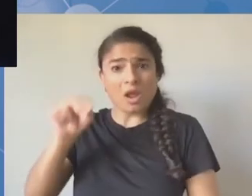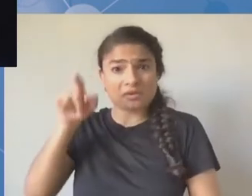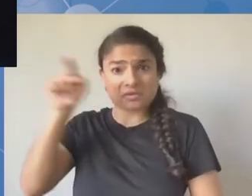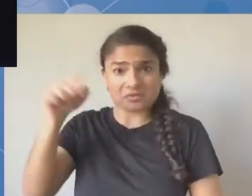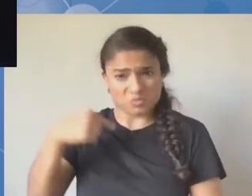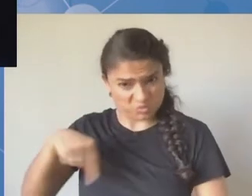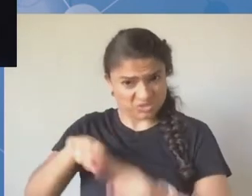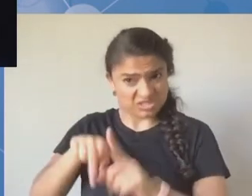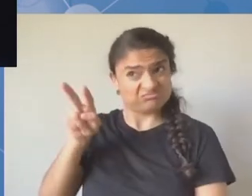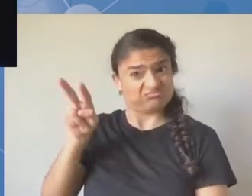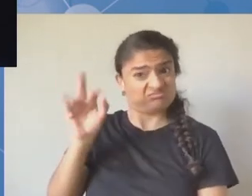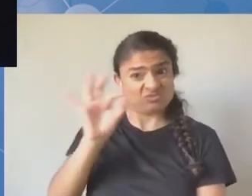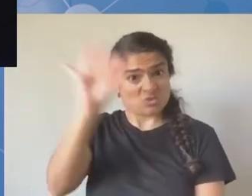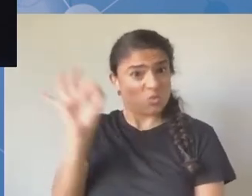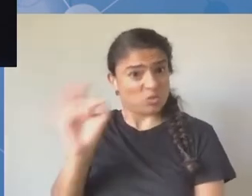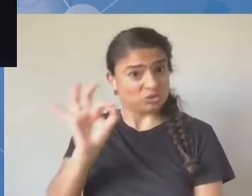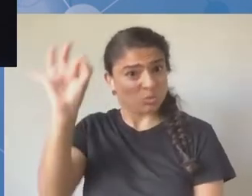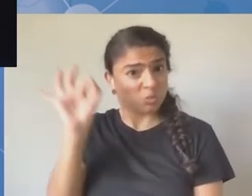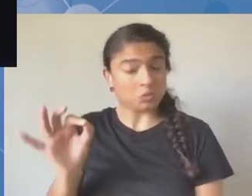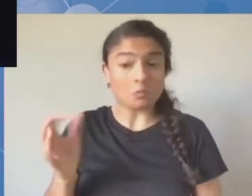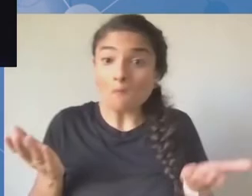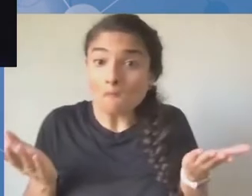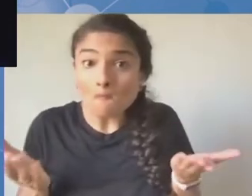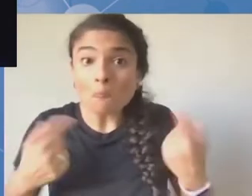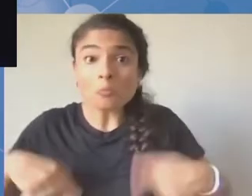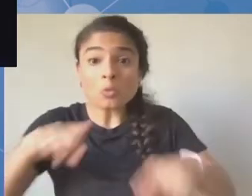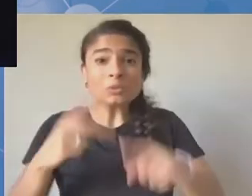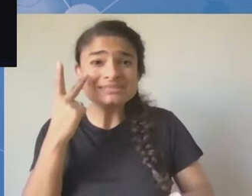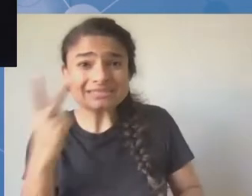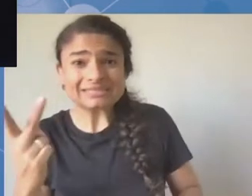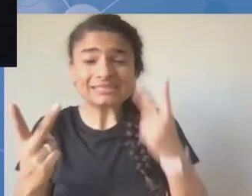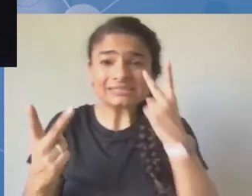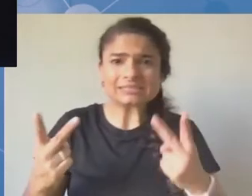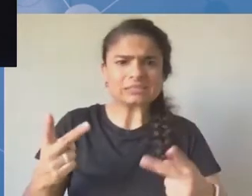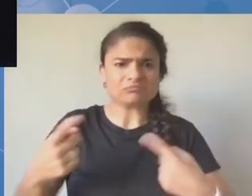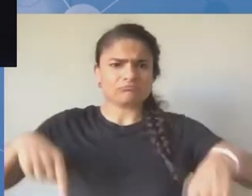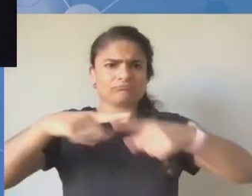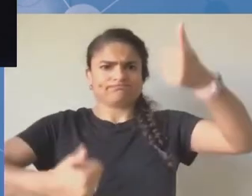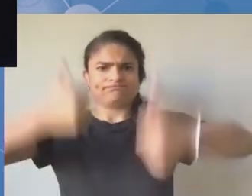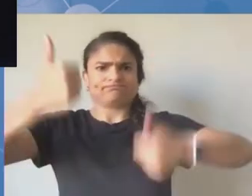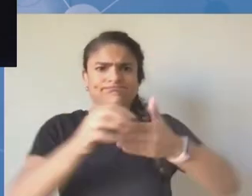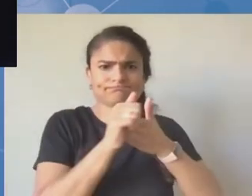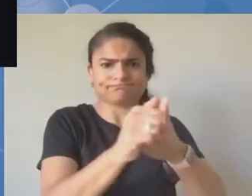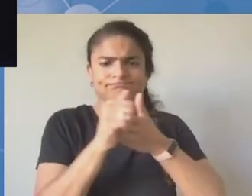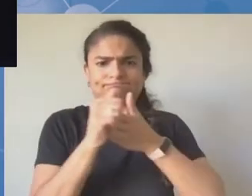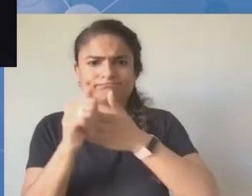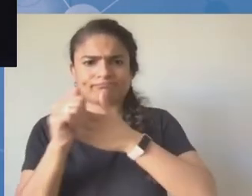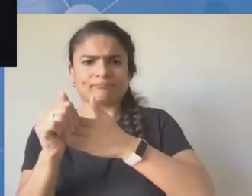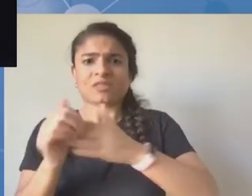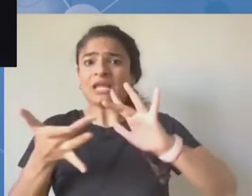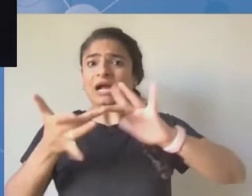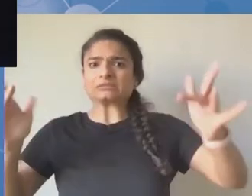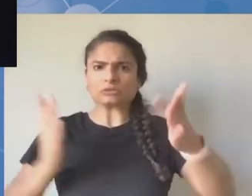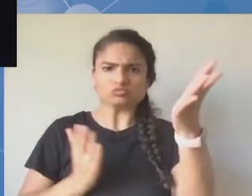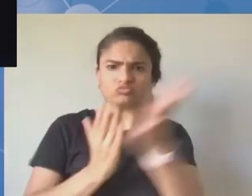także przedstawicieli spółek technicznych. Tak, aby mogli oni porozmawiać z przedstawicielami młodego pokolenia zrzeszonego